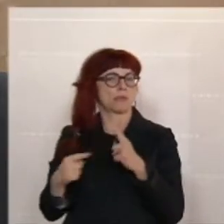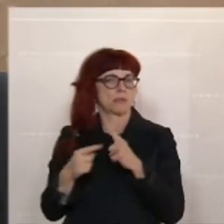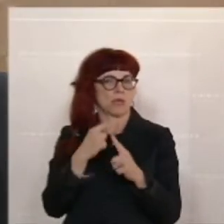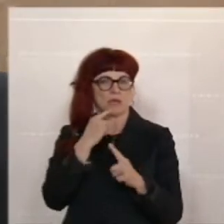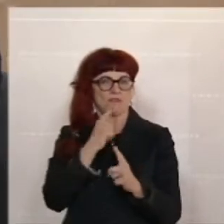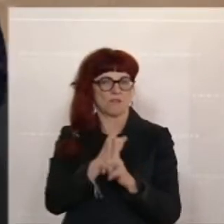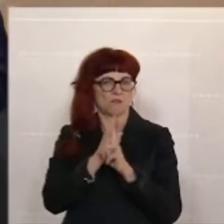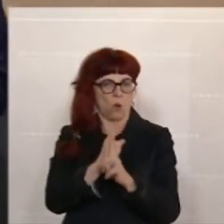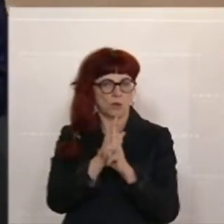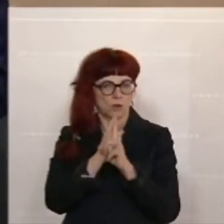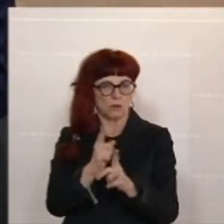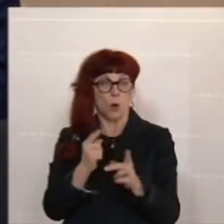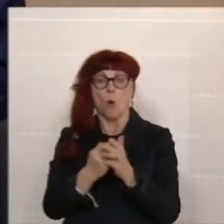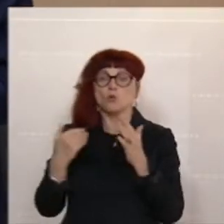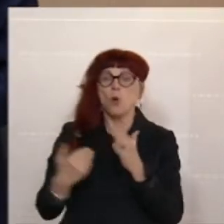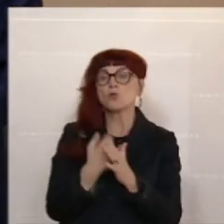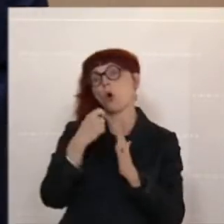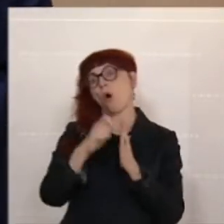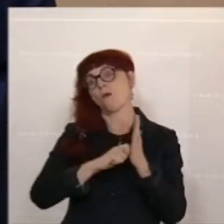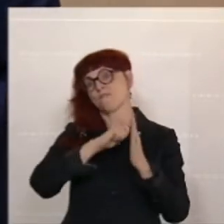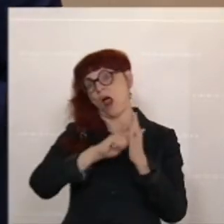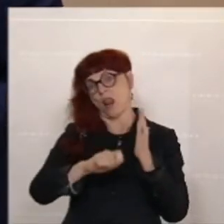krisenadäquates Verhalten.